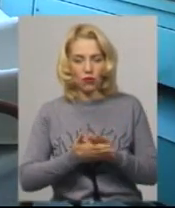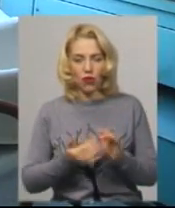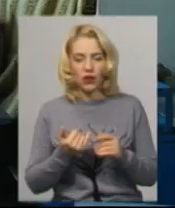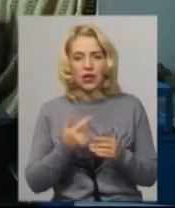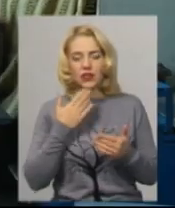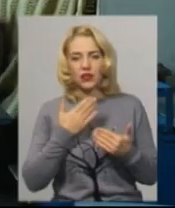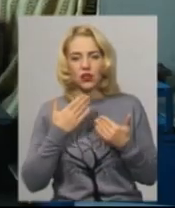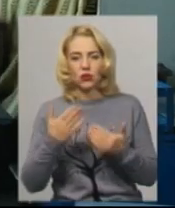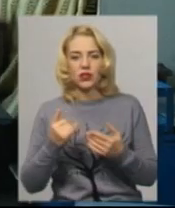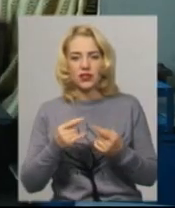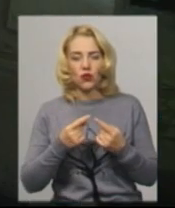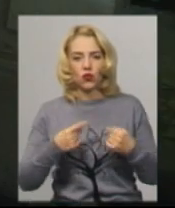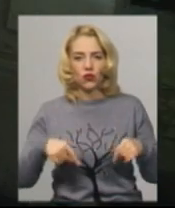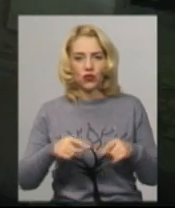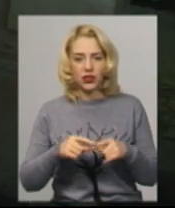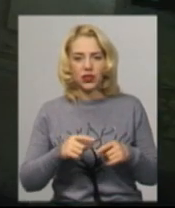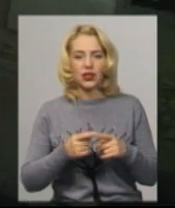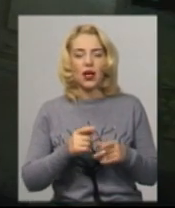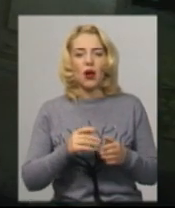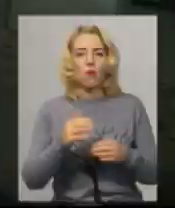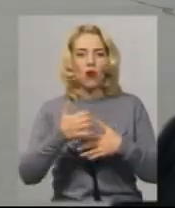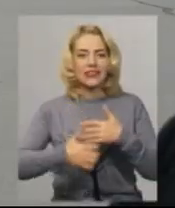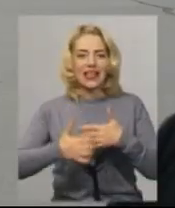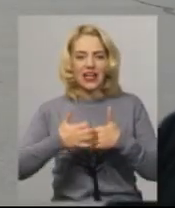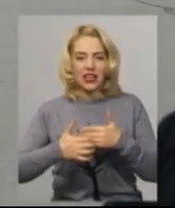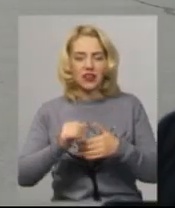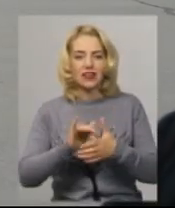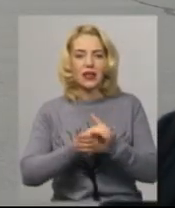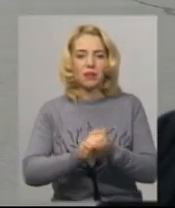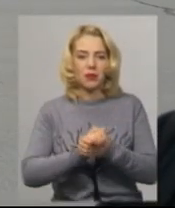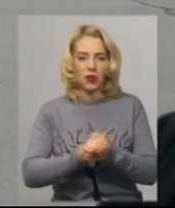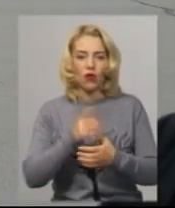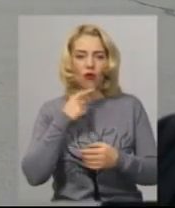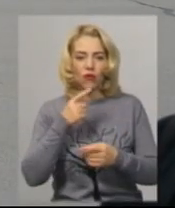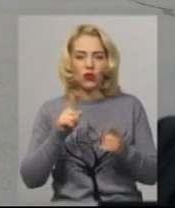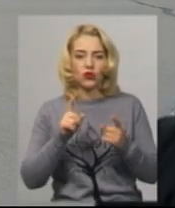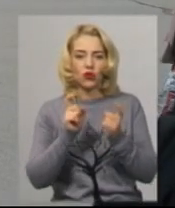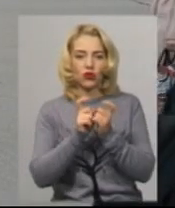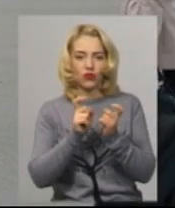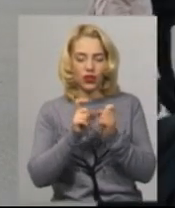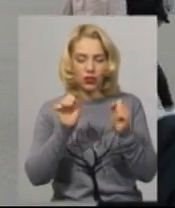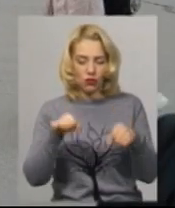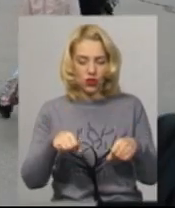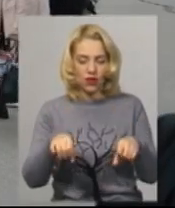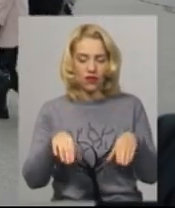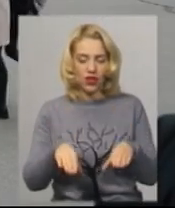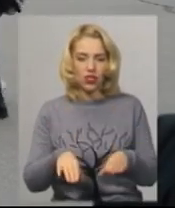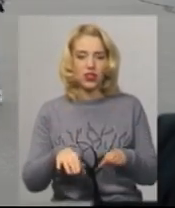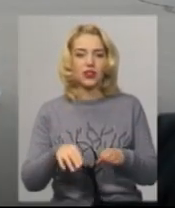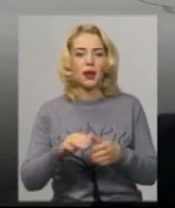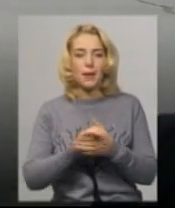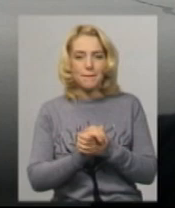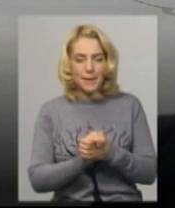посередництва і примирення в області. Заступниця начальника служби Сніжана Паюк каже, конфлікт можна вирішити мирно. Якщо адміністрація